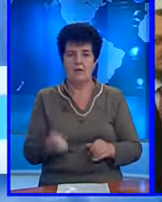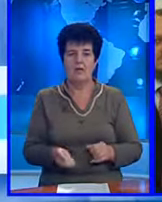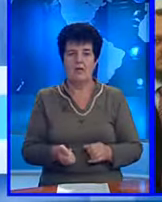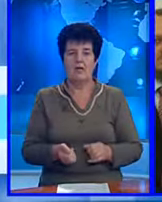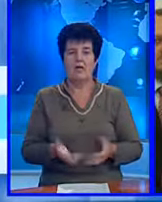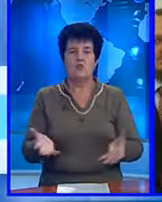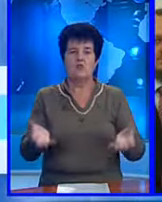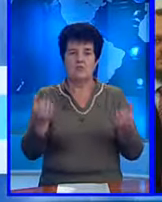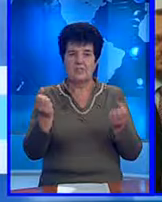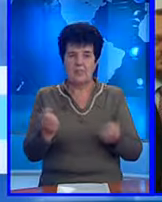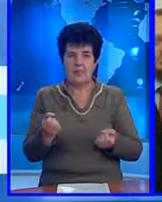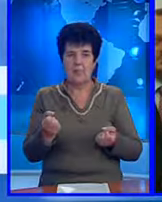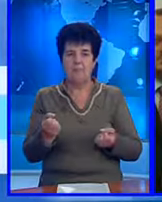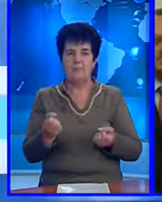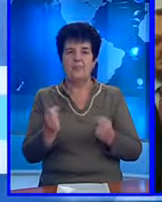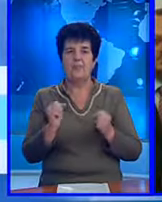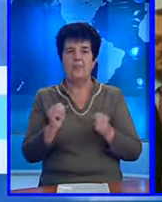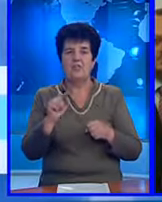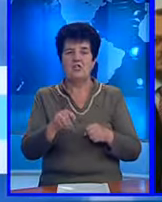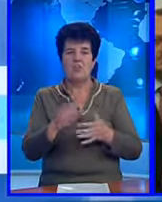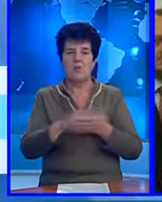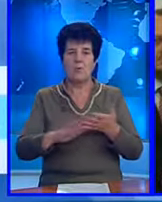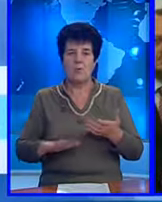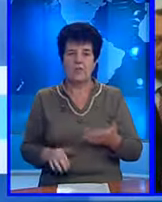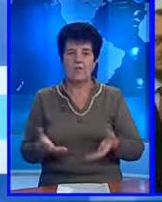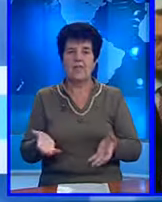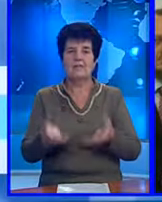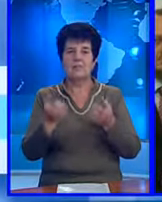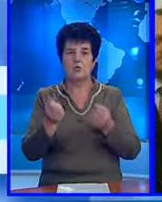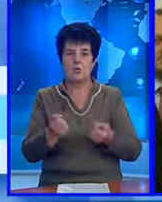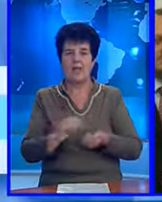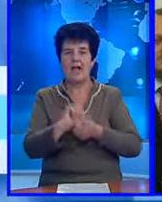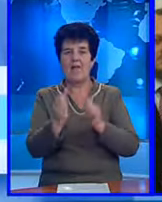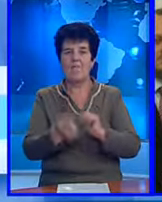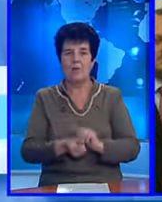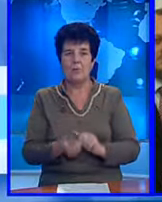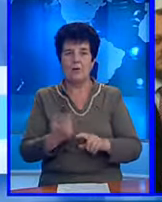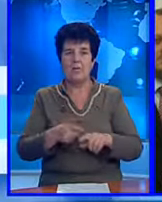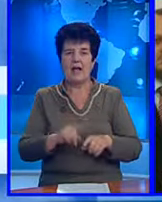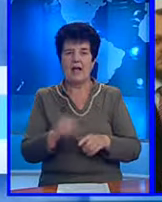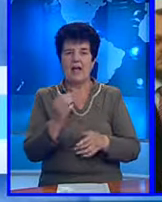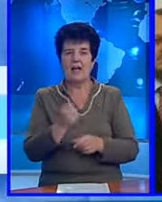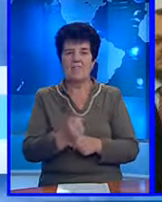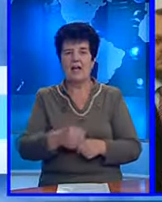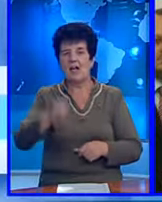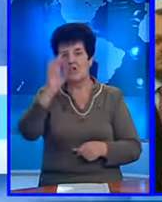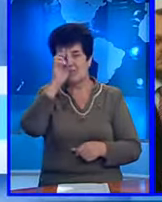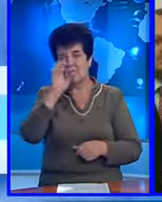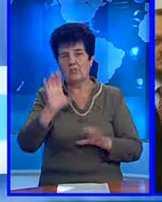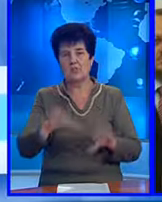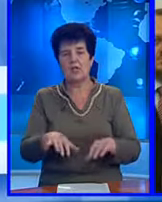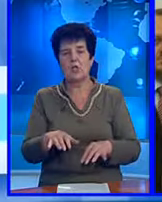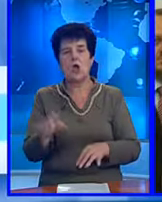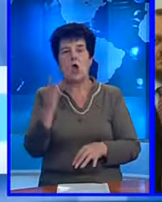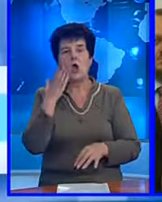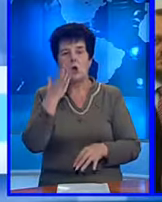Susținem și vom continua să susținem reformele pe care șeful statului român le-a demarat.